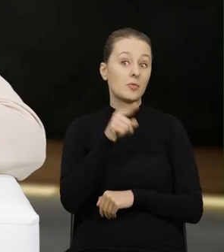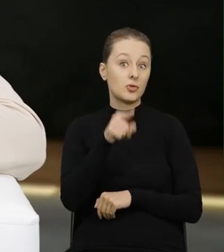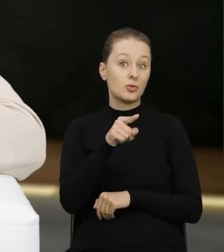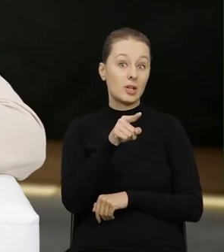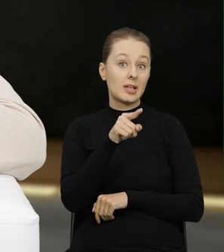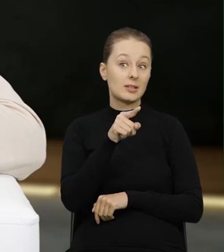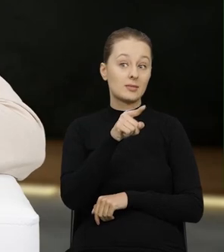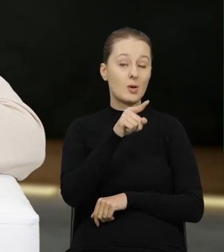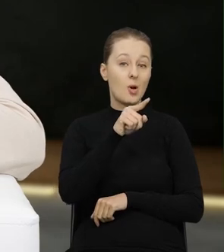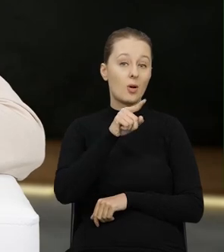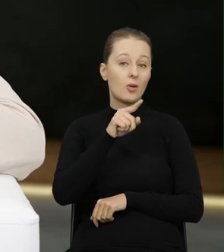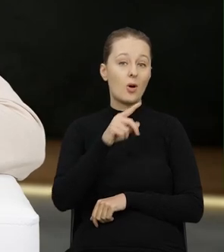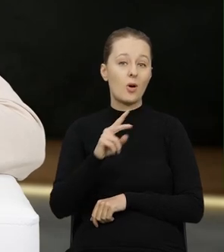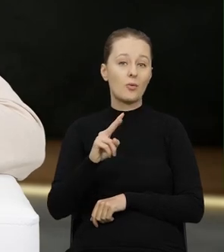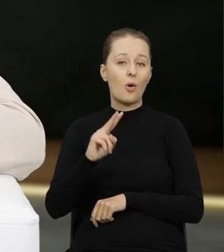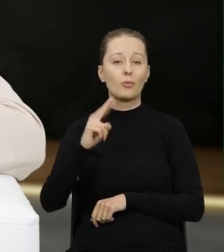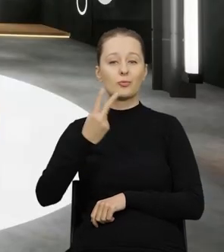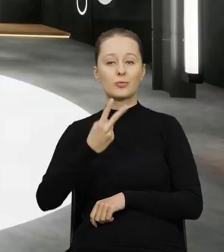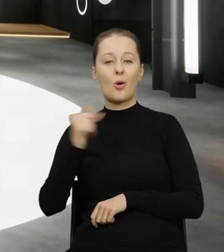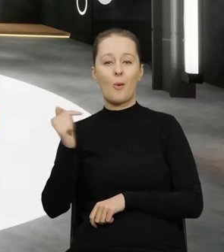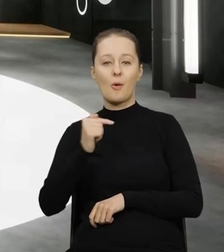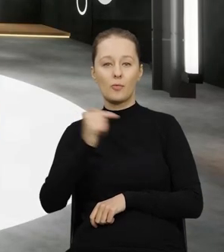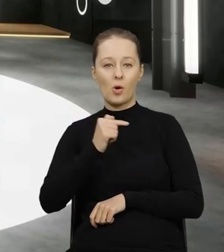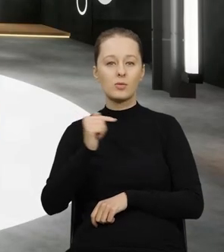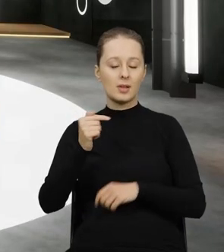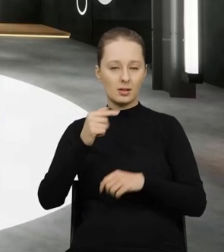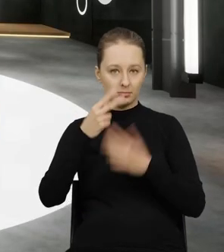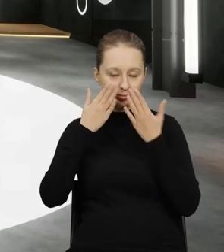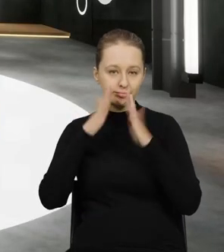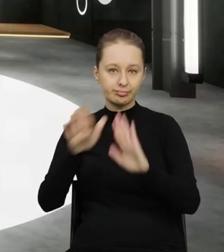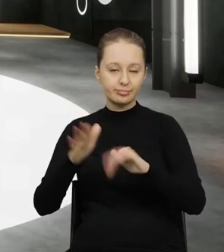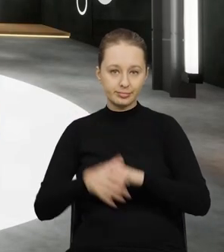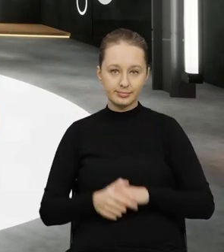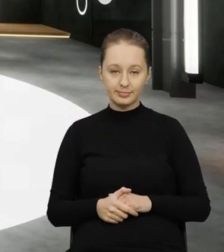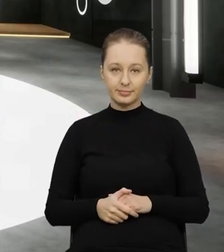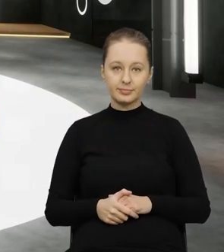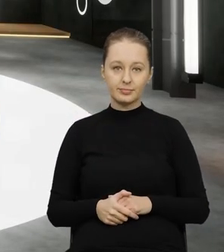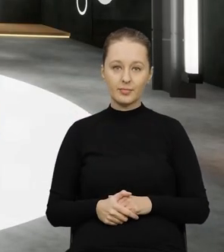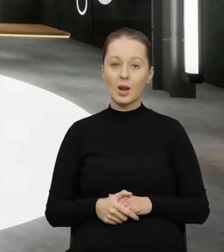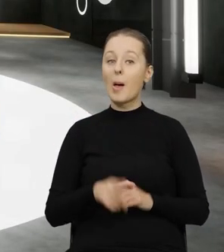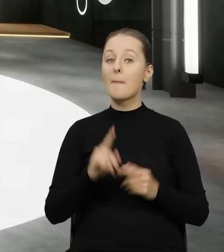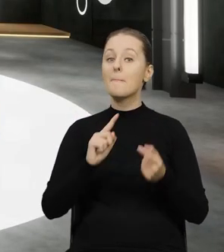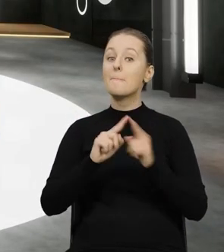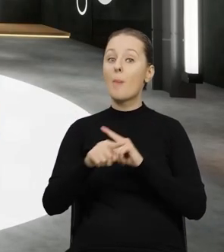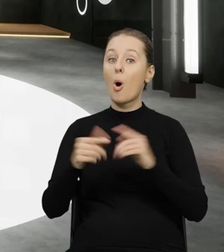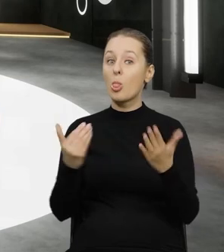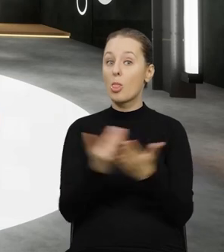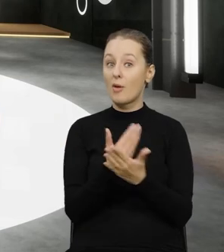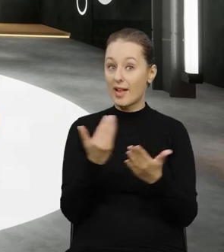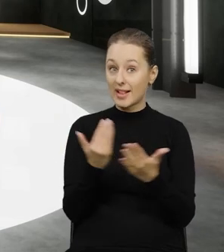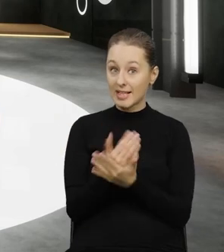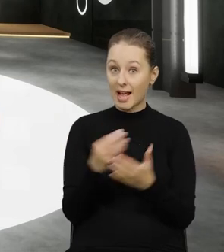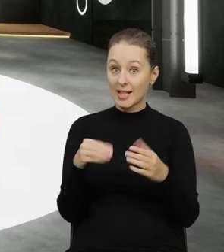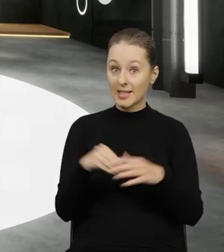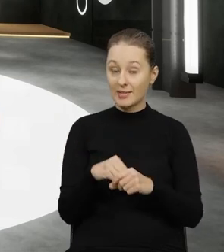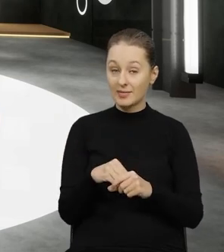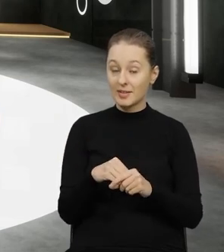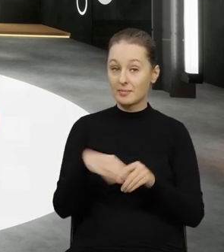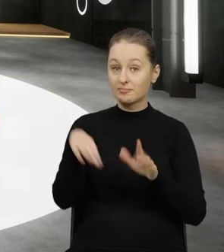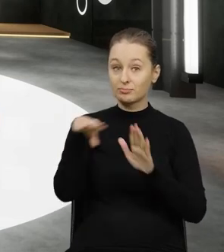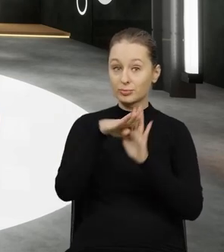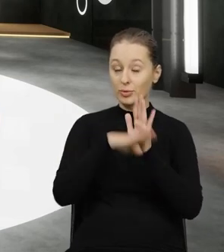odwrócony obowiązek udowodnienia. Ponieważ po tej nowelizacji zgodnie z